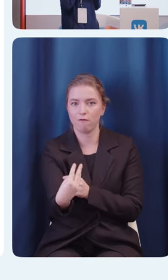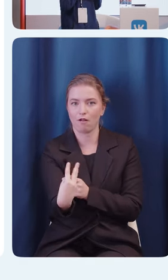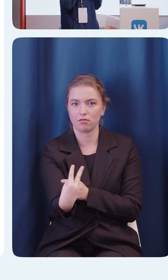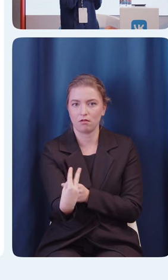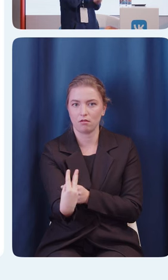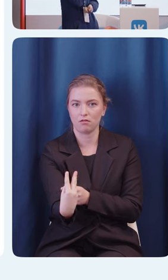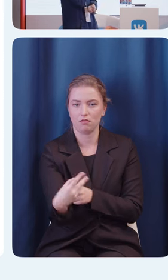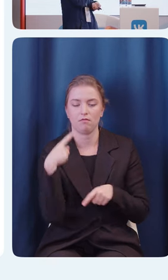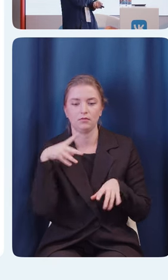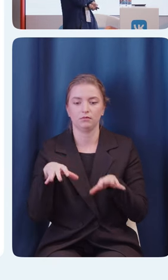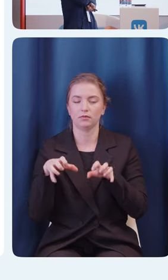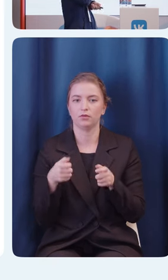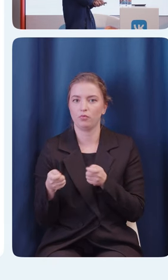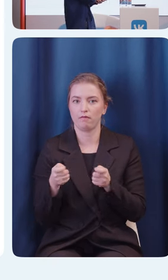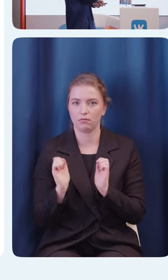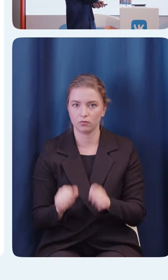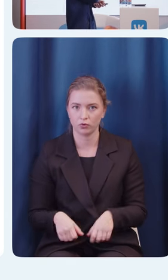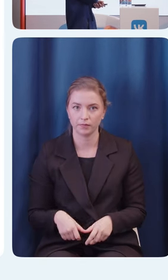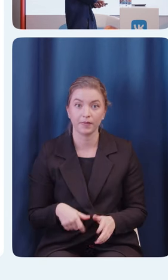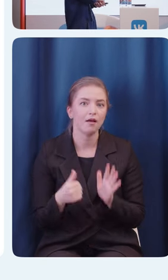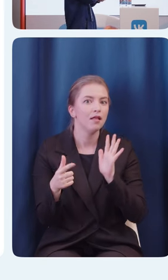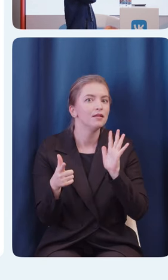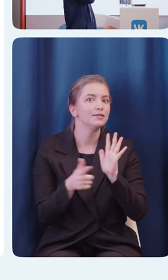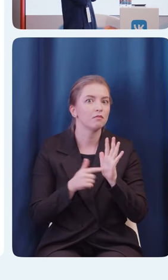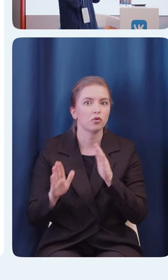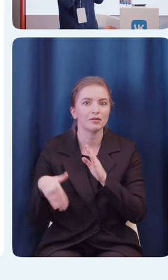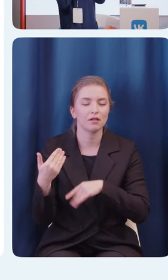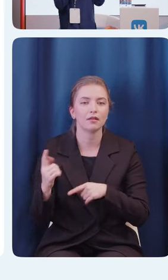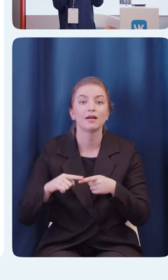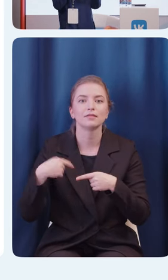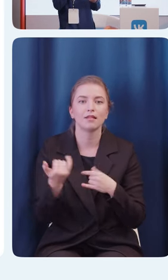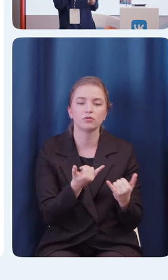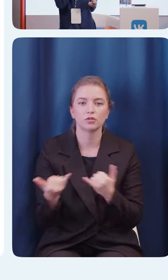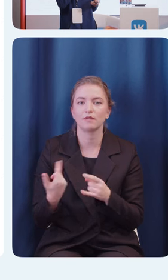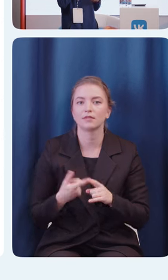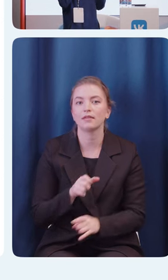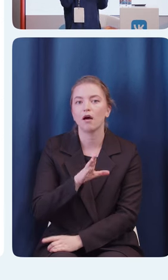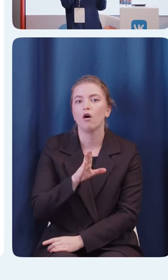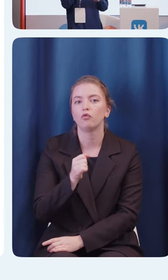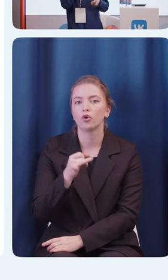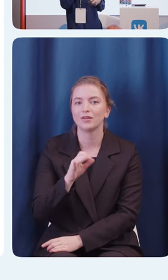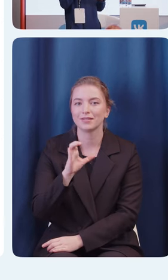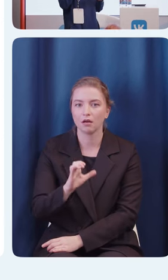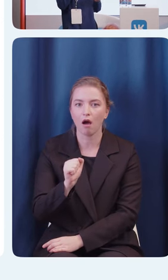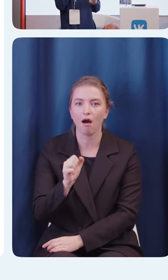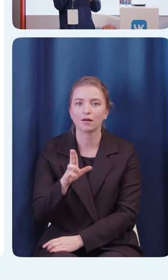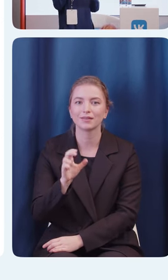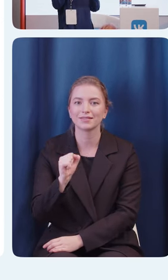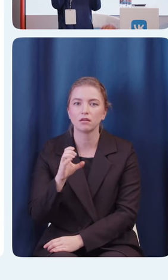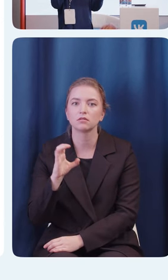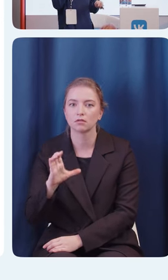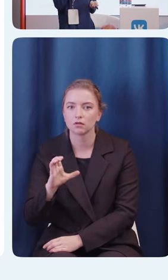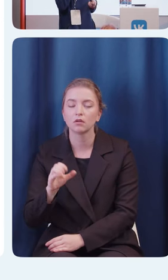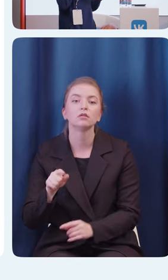Так, седьмой слайд. Следующий сервис Voice Access позволяет управлять смартфоном с